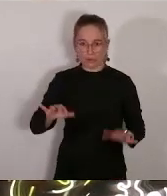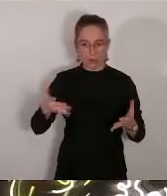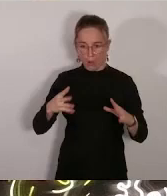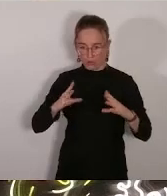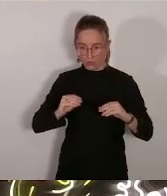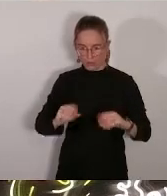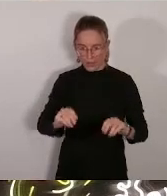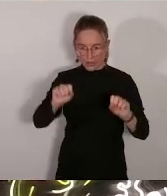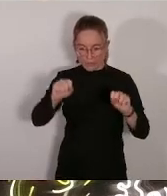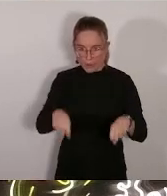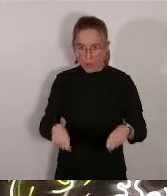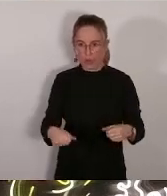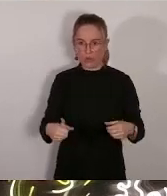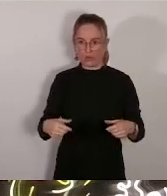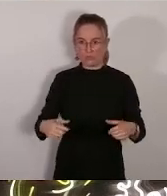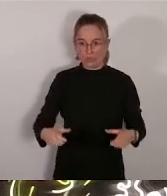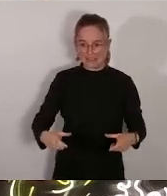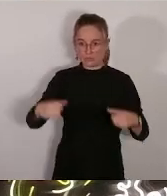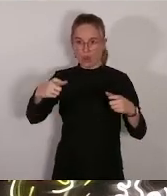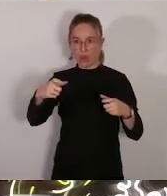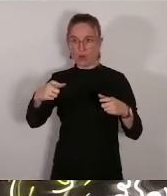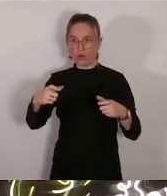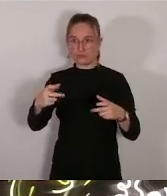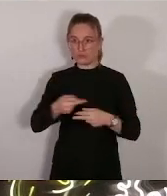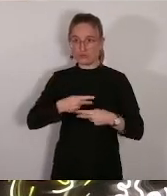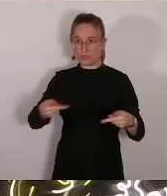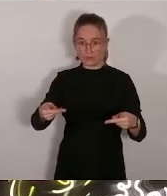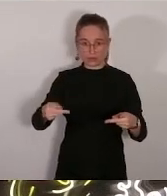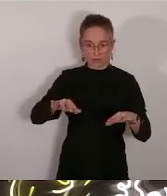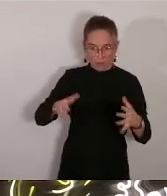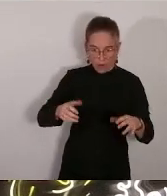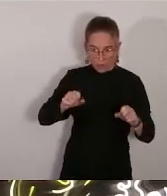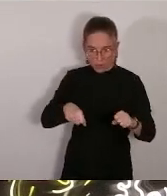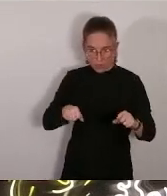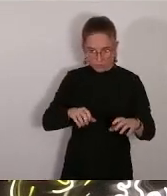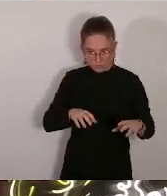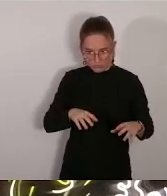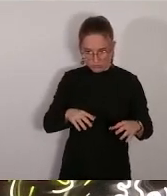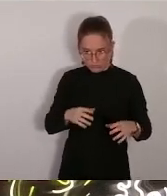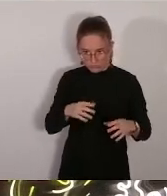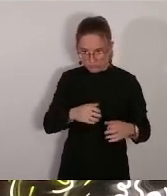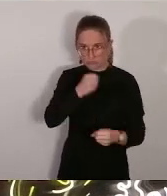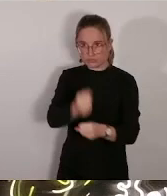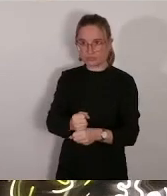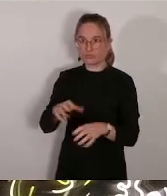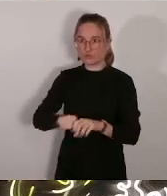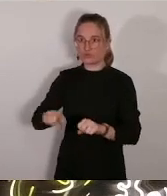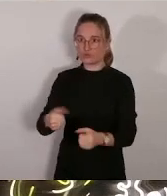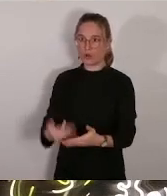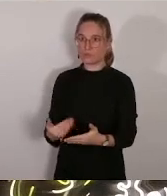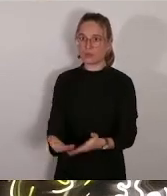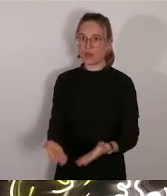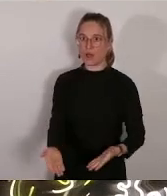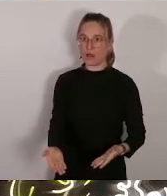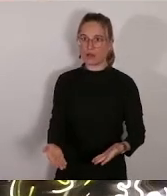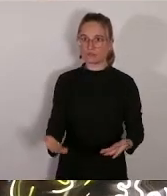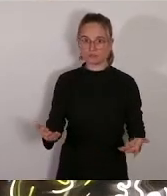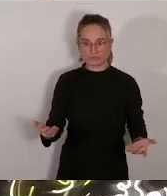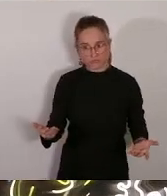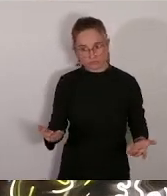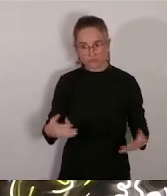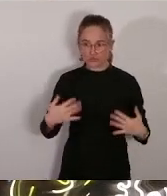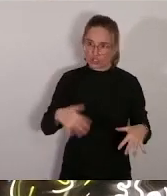communaux ? Ne faut-il pas songer à éviter les fuites dans les salles de classe et les courants d'air avant de se lancer dans cette